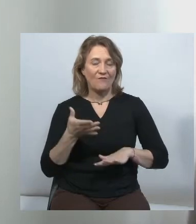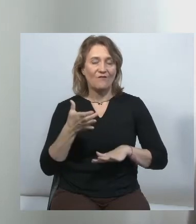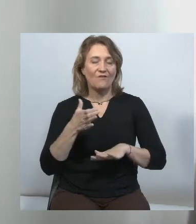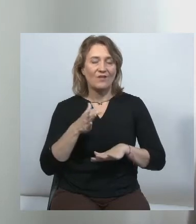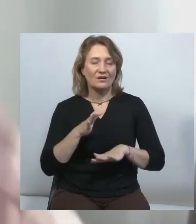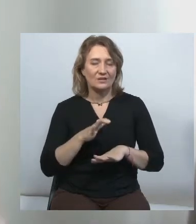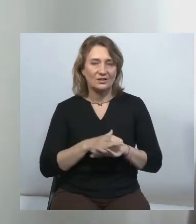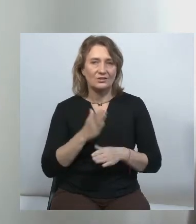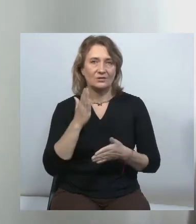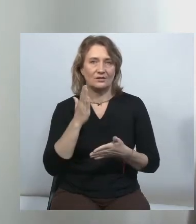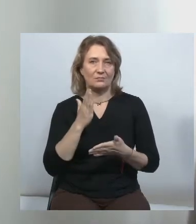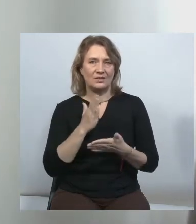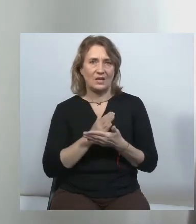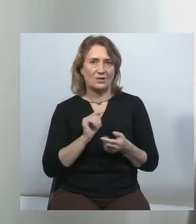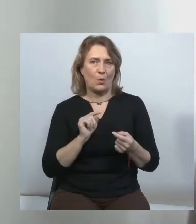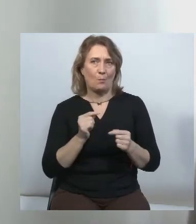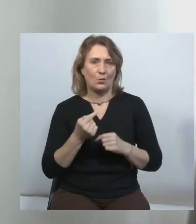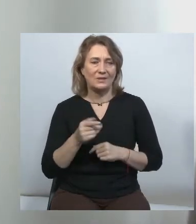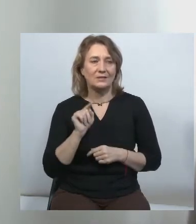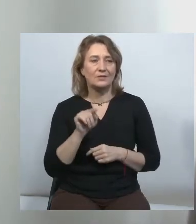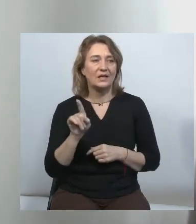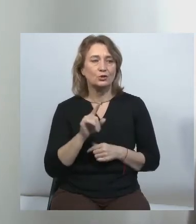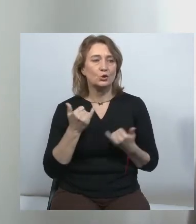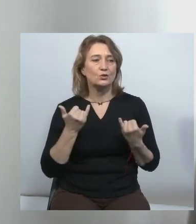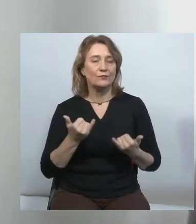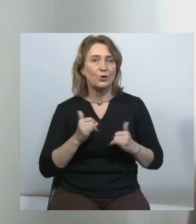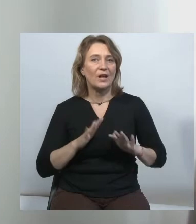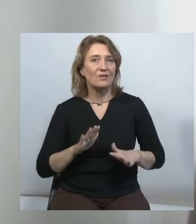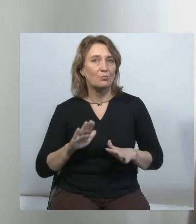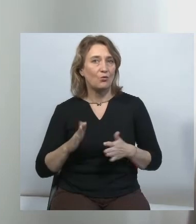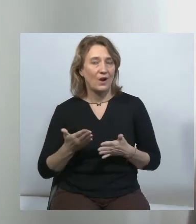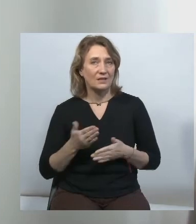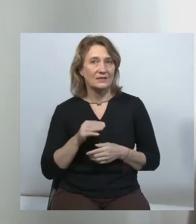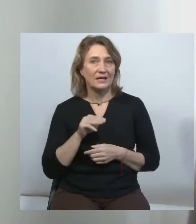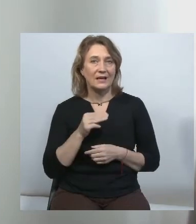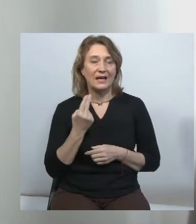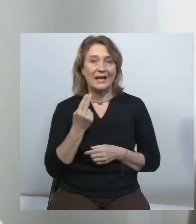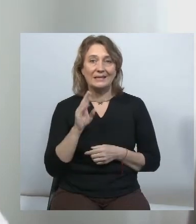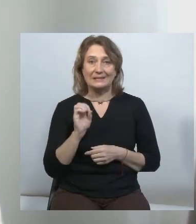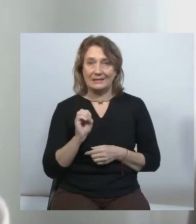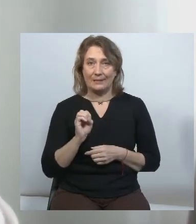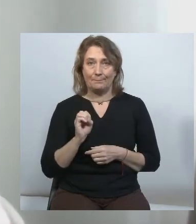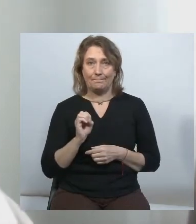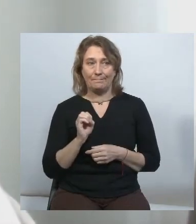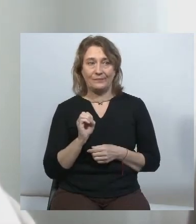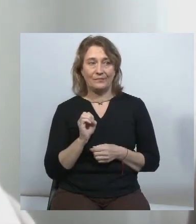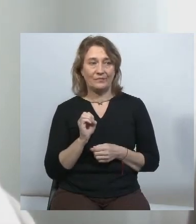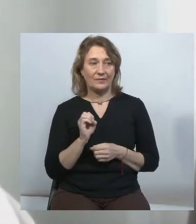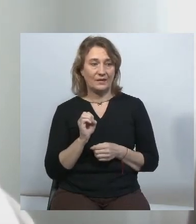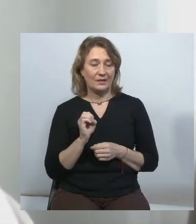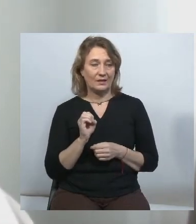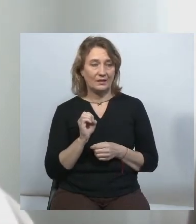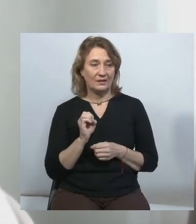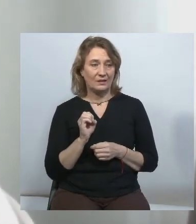збалансованим, компромісним. Те, що сьогодні відбувається, це, в принципі, я вам скажу, об